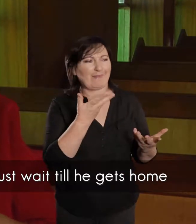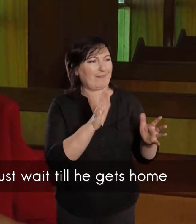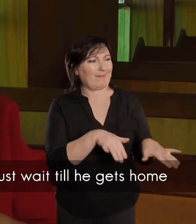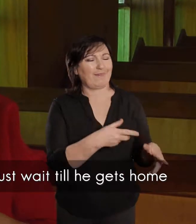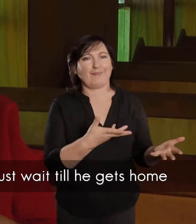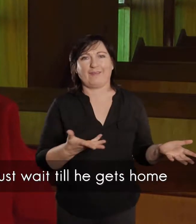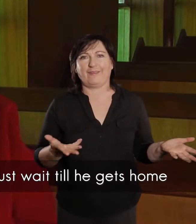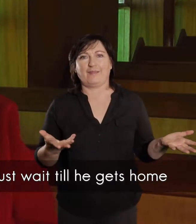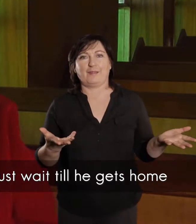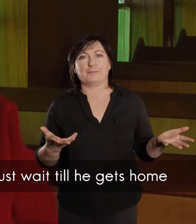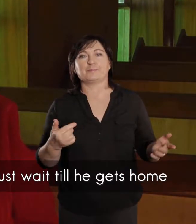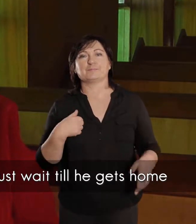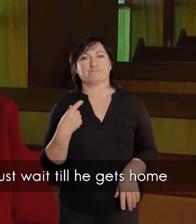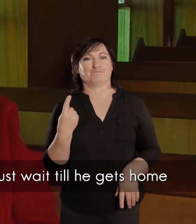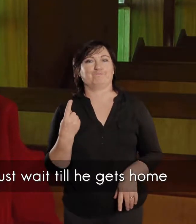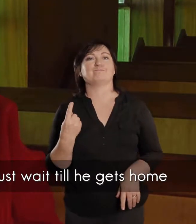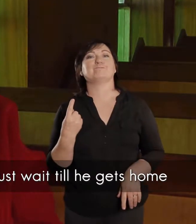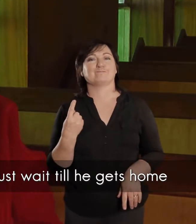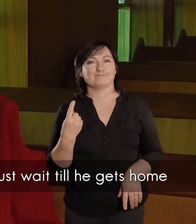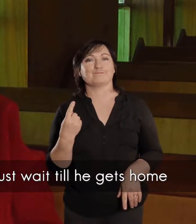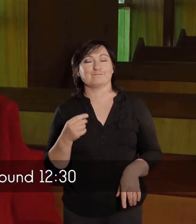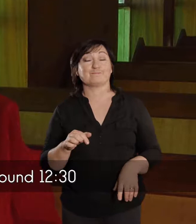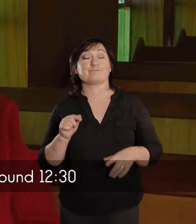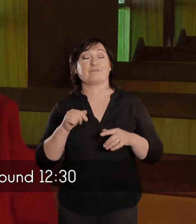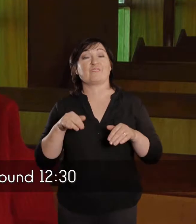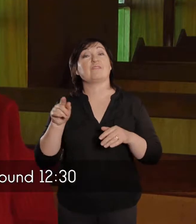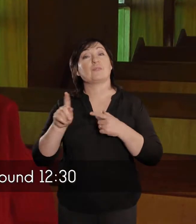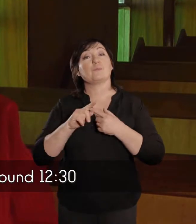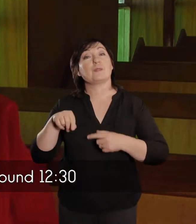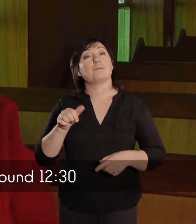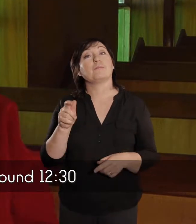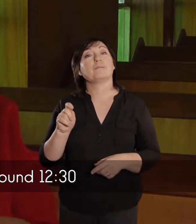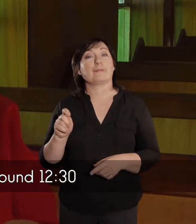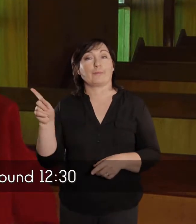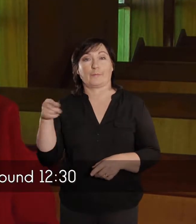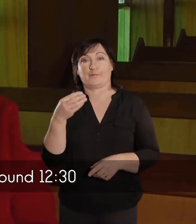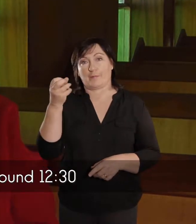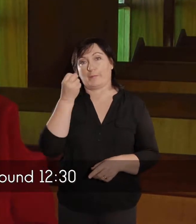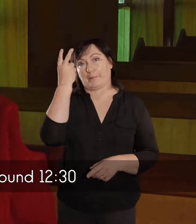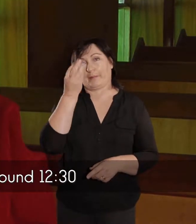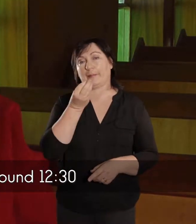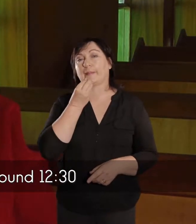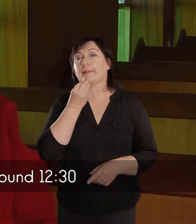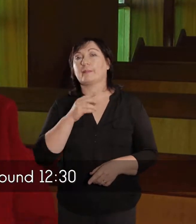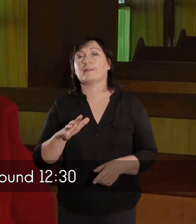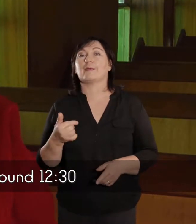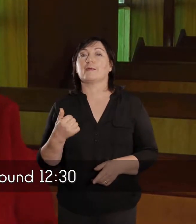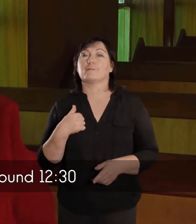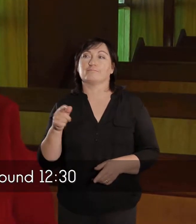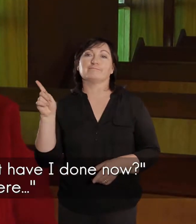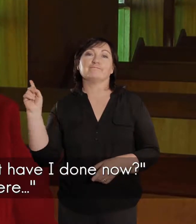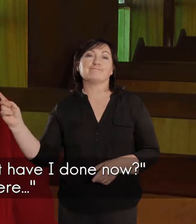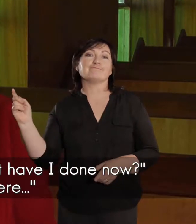Ek wil nou wacht, toe die man niekie by die huis kom, hy kom maar so half een, kom nou landstijd, nou sê, daar die huis,